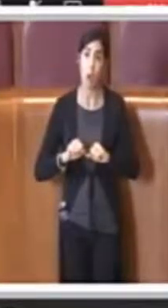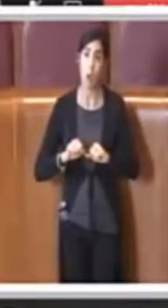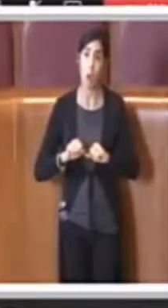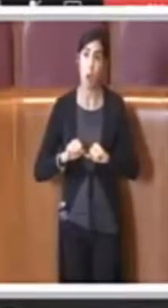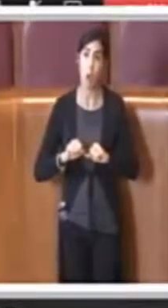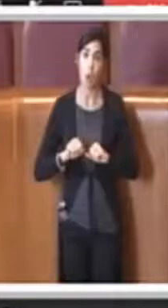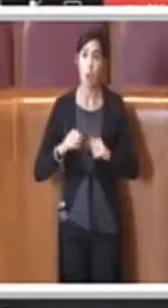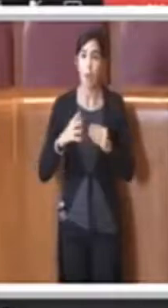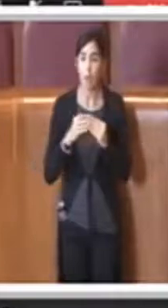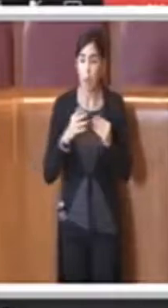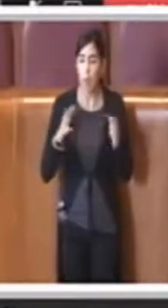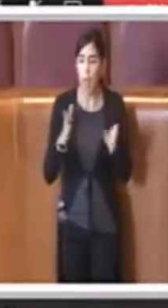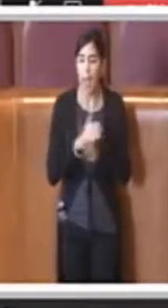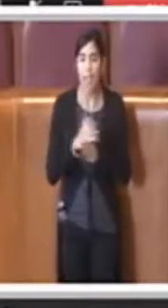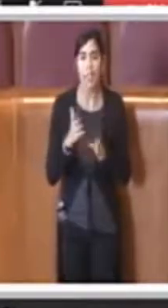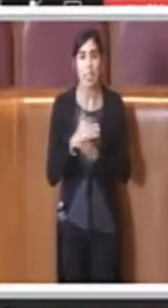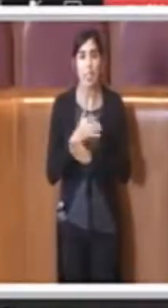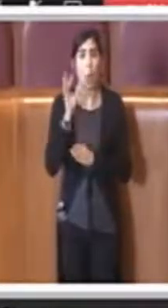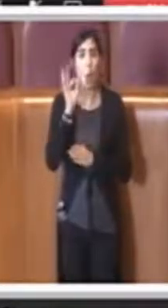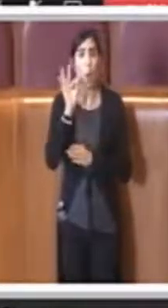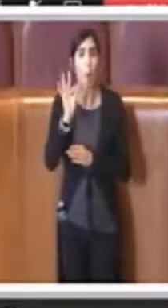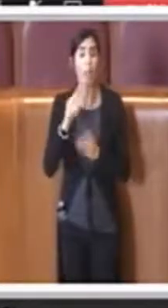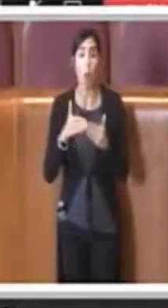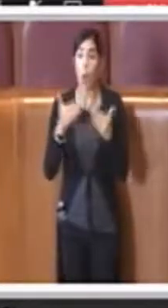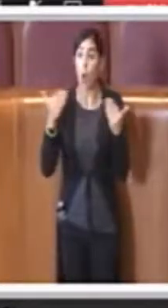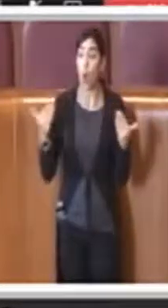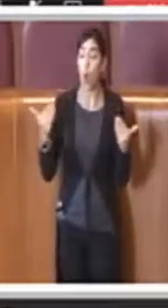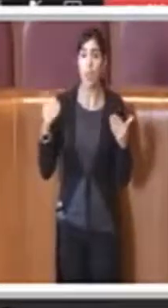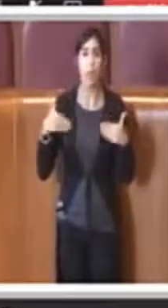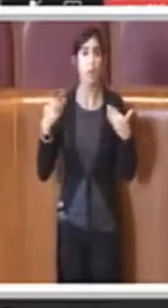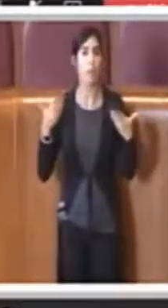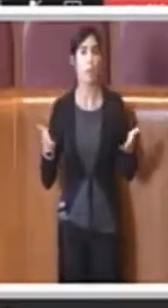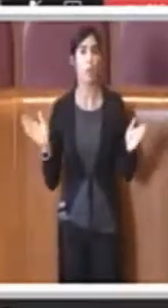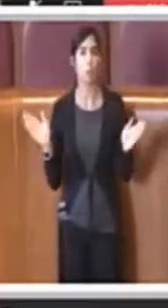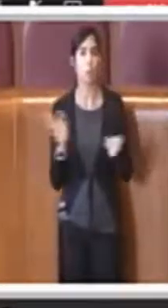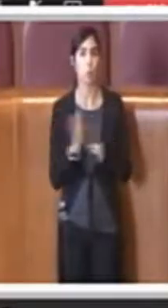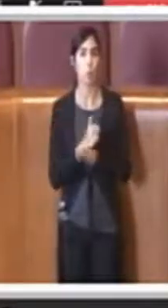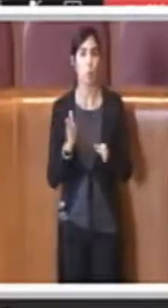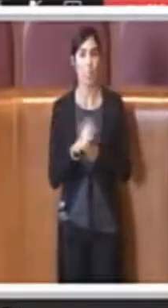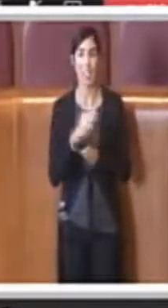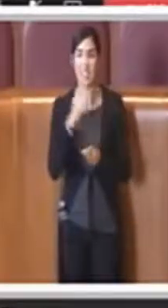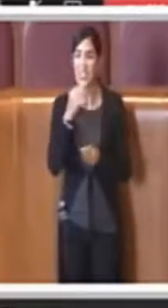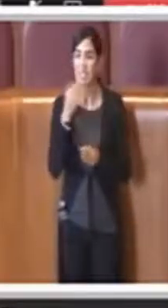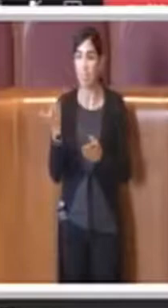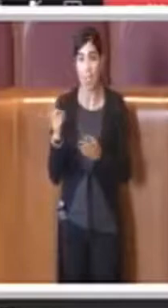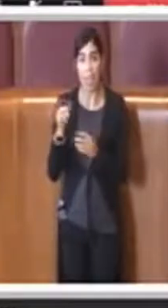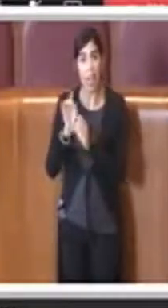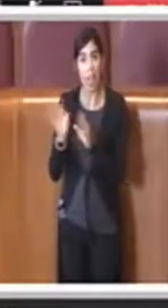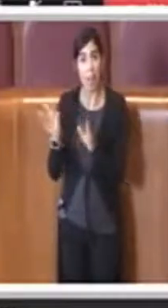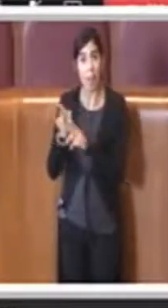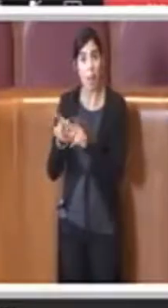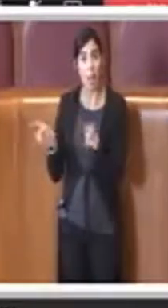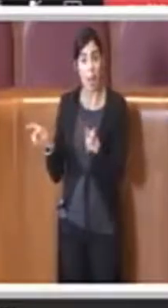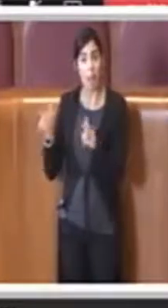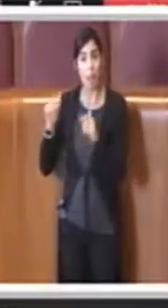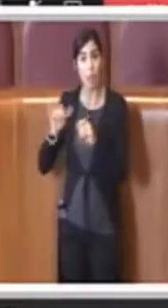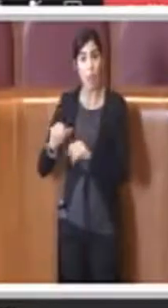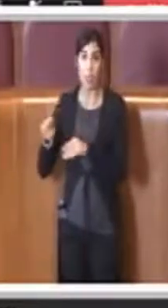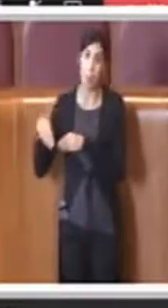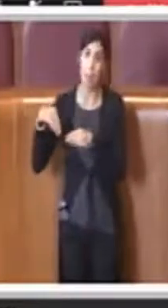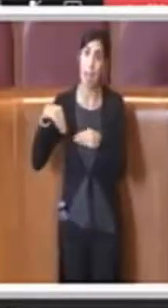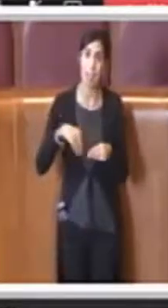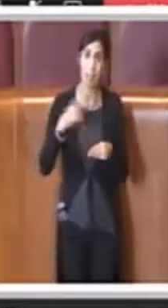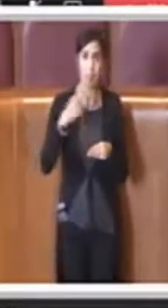necessari per rimuovere ogni ostacolo, quindi alla libera partecipazione della cittadinanza, rispetto all'articolo 3 della